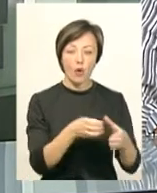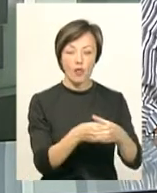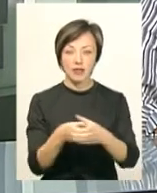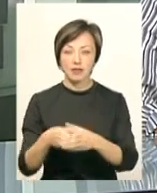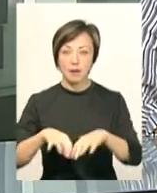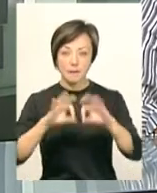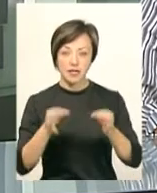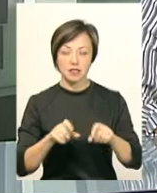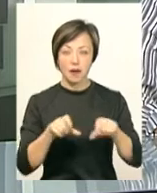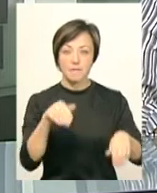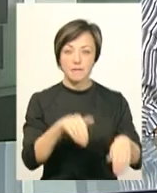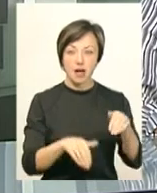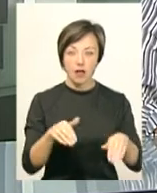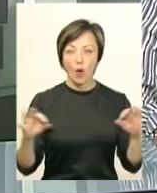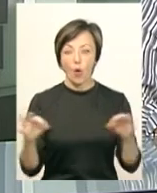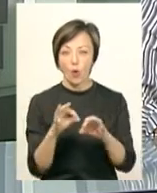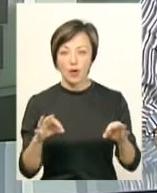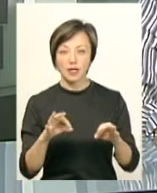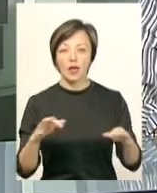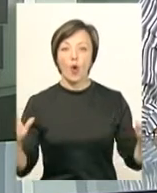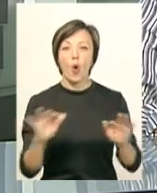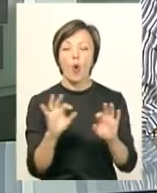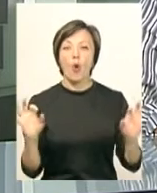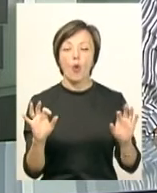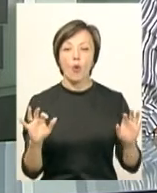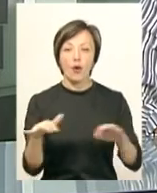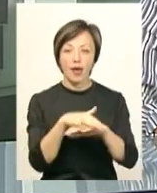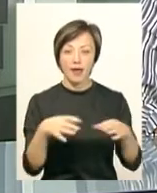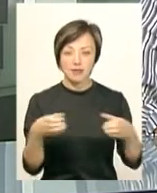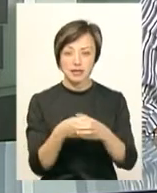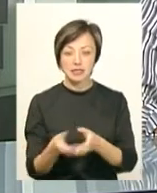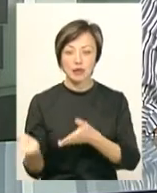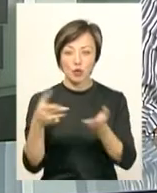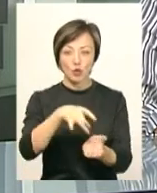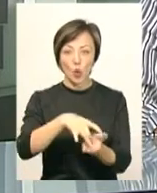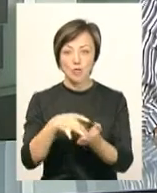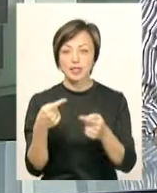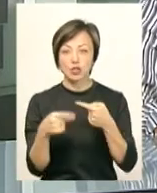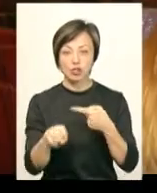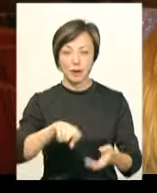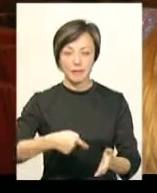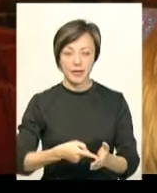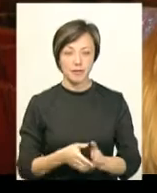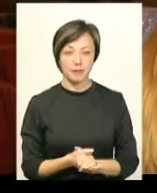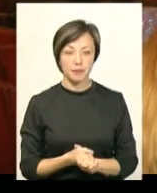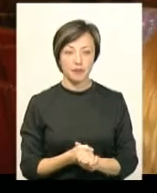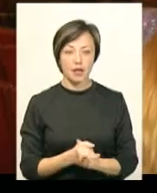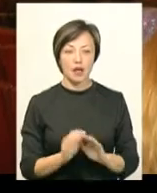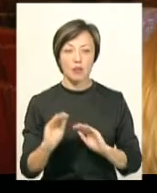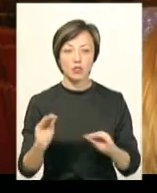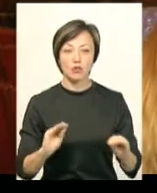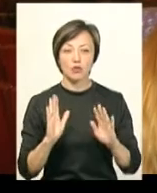мистецького закоду – балет, хор та симфонічний оркестр. Запрошені солісти з інших міст. «Постановка буде